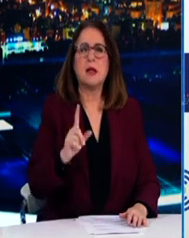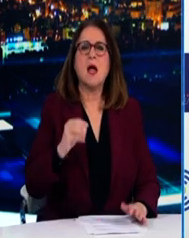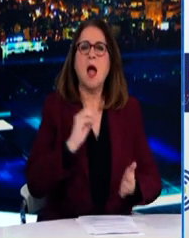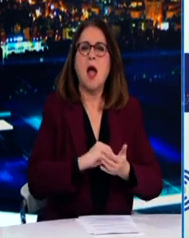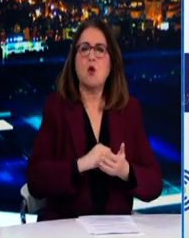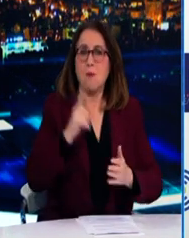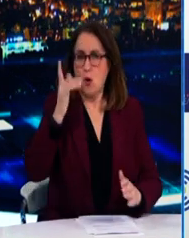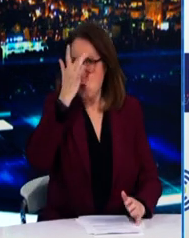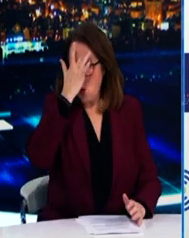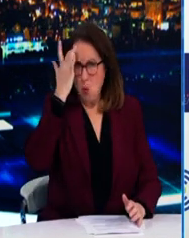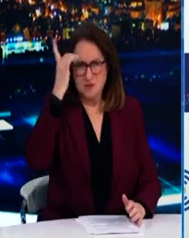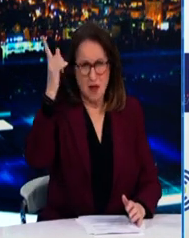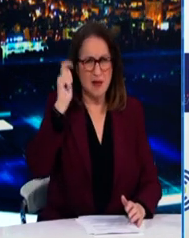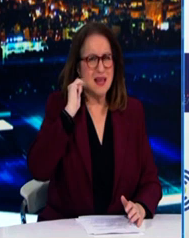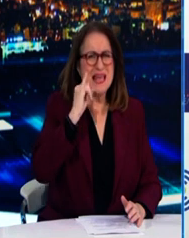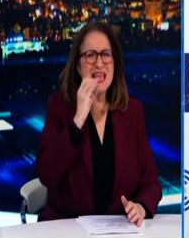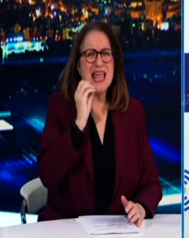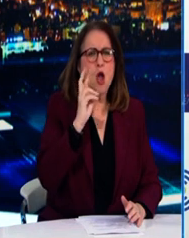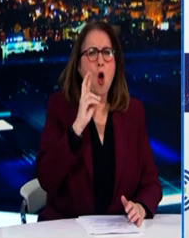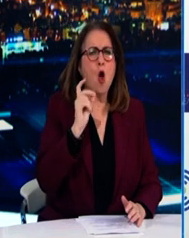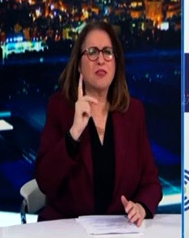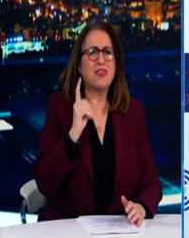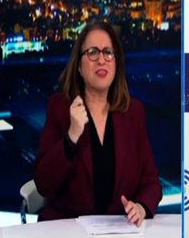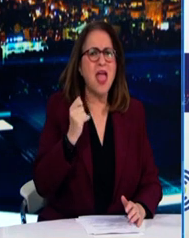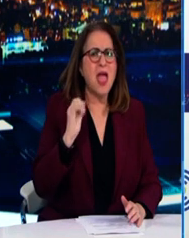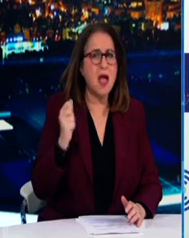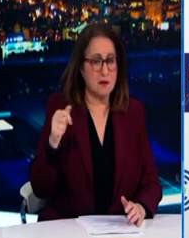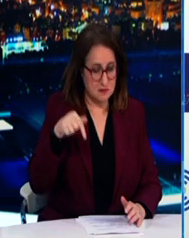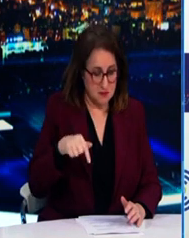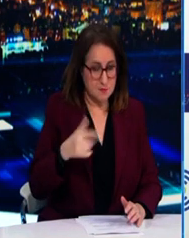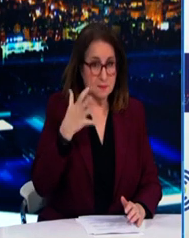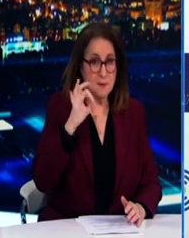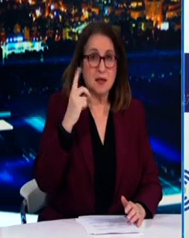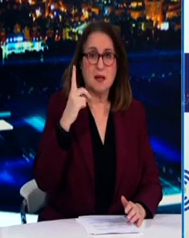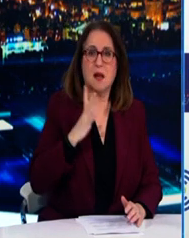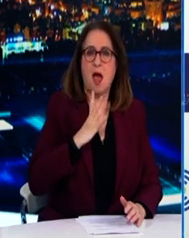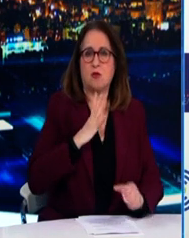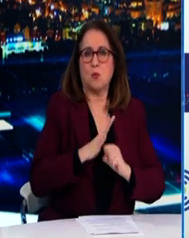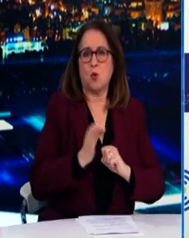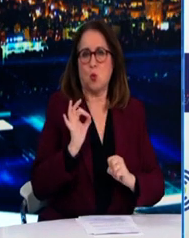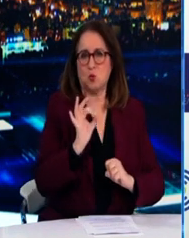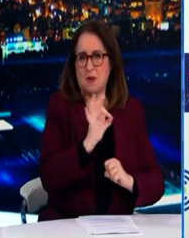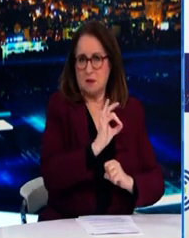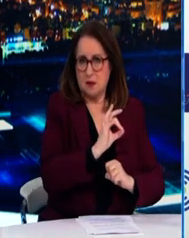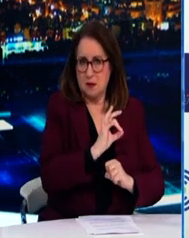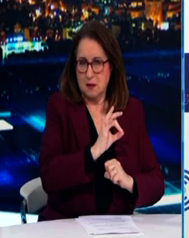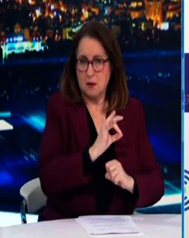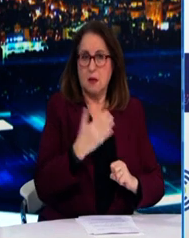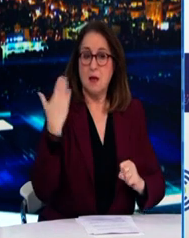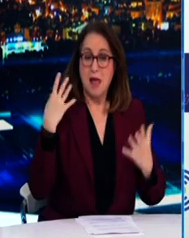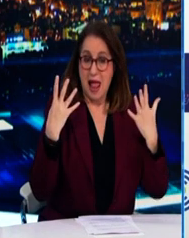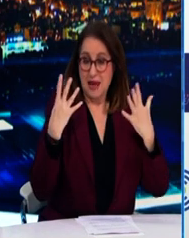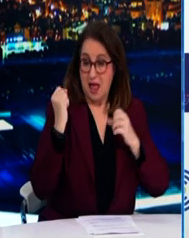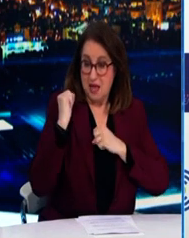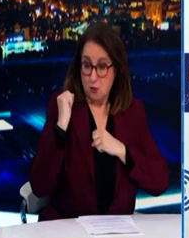Εορδαίας Περιφερειακής Ενότητας Κοζάνης, ο οποίος σήμερα είχε 51 ενεργά κρούσματα, ενώ είχε 74 ενεργά κρούσματα στις 9